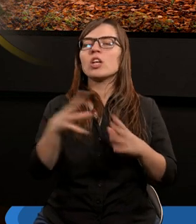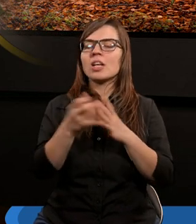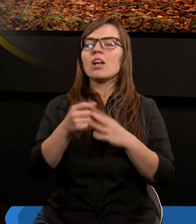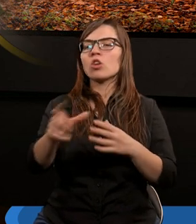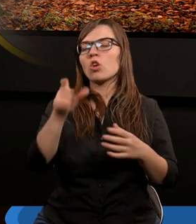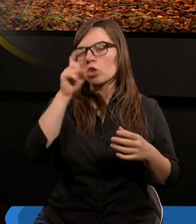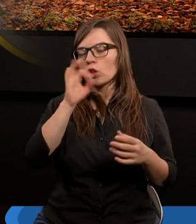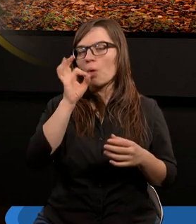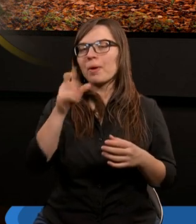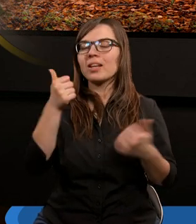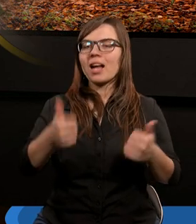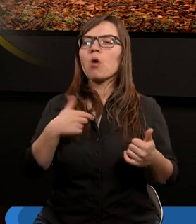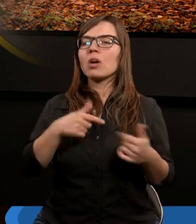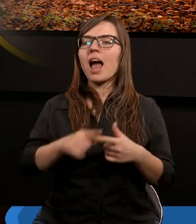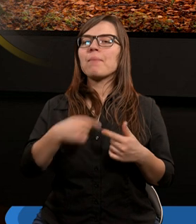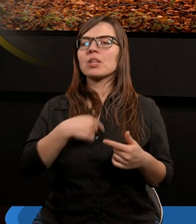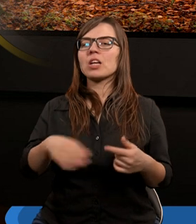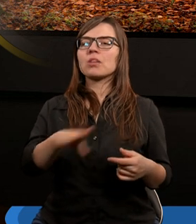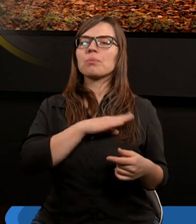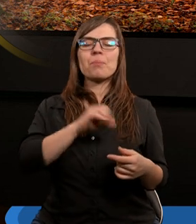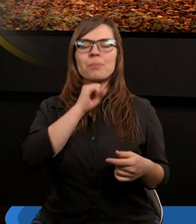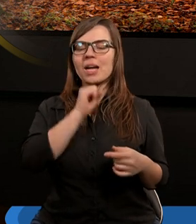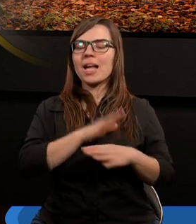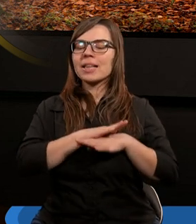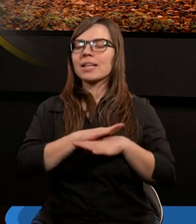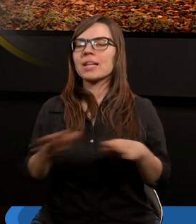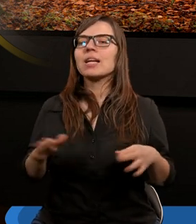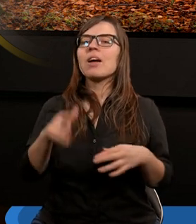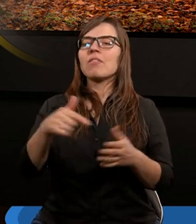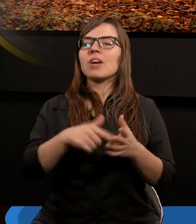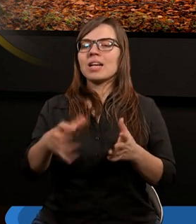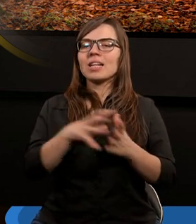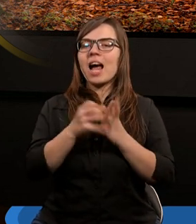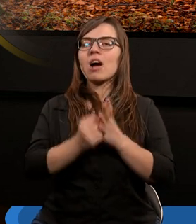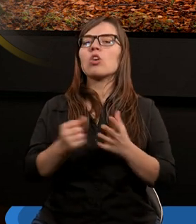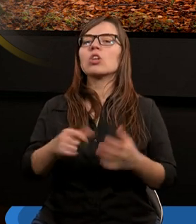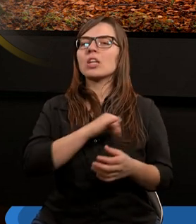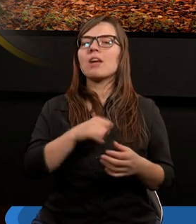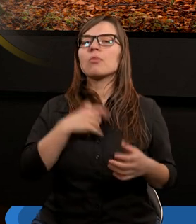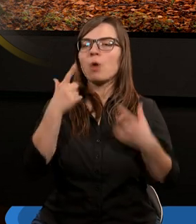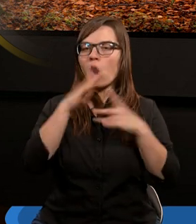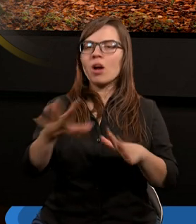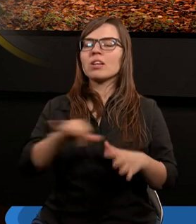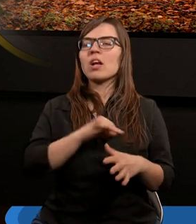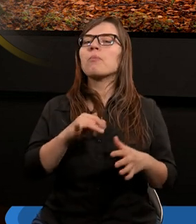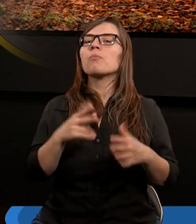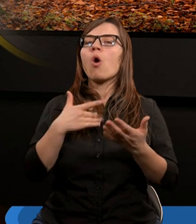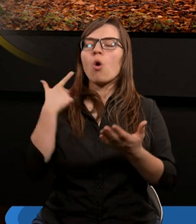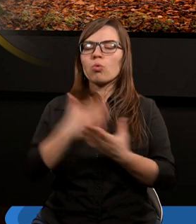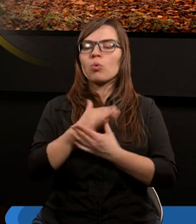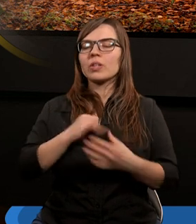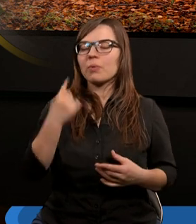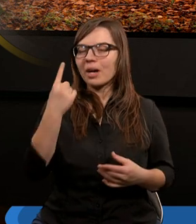co dobre stało się dla mnie śmiercią? Przenigdy. To właśnie grzech, żeby się okazać grzechem, posłużył się